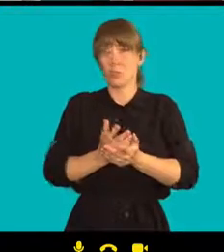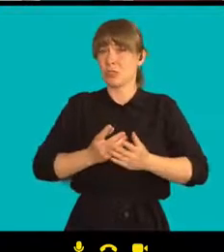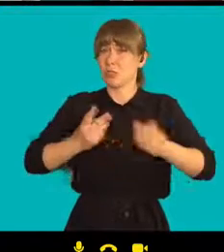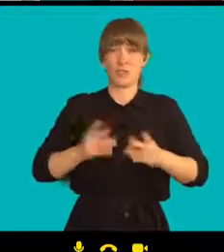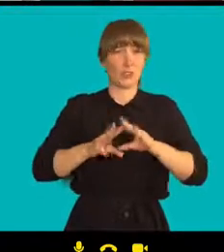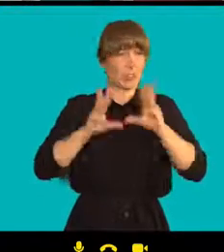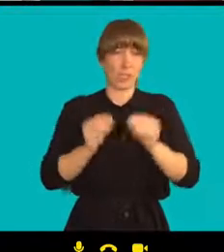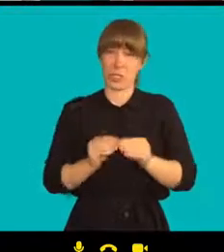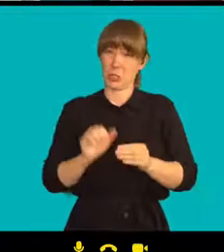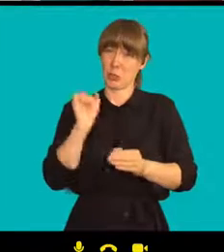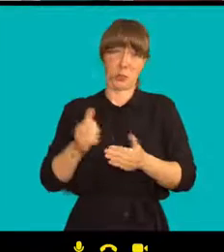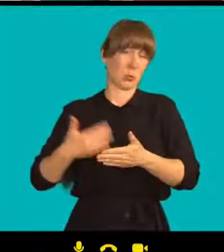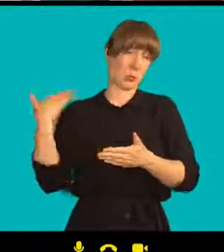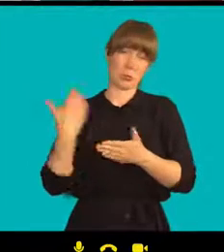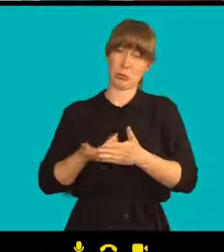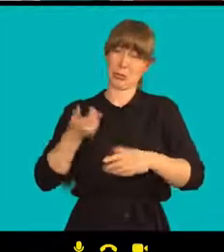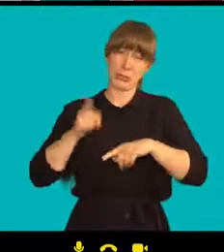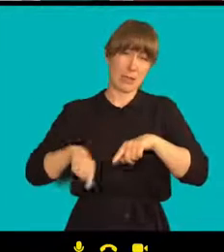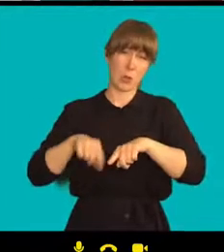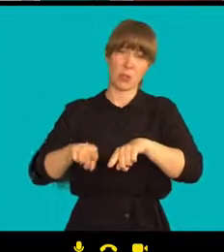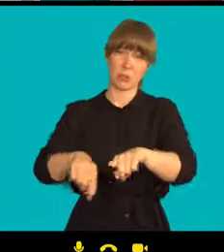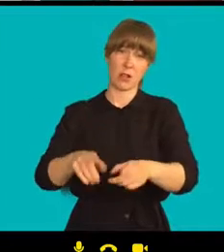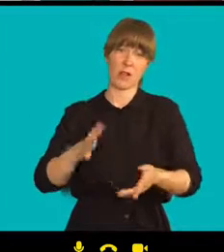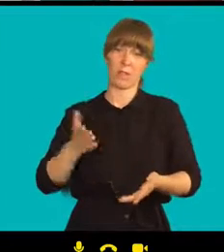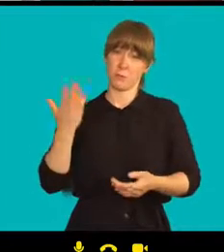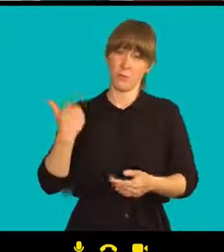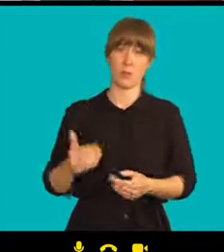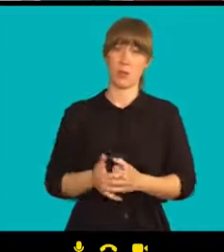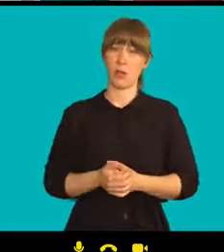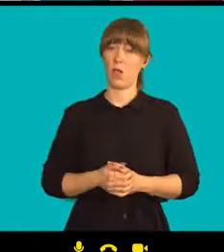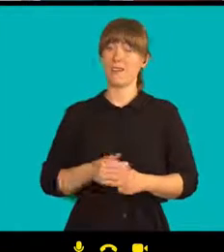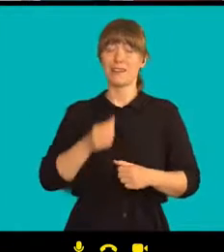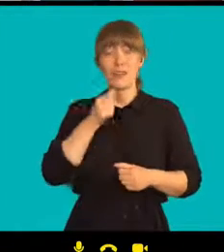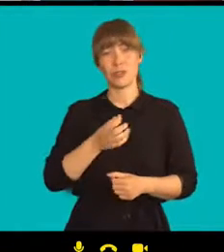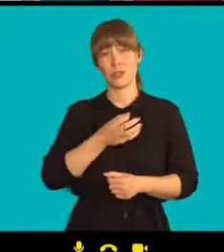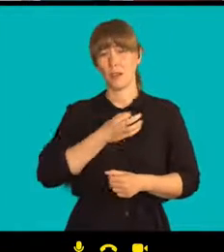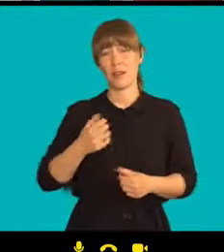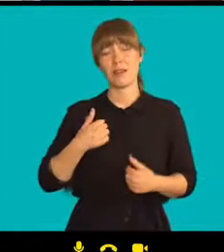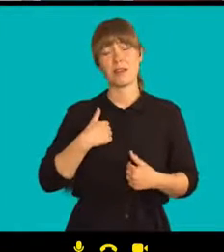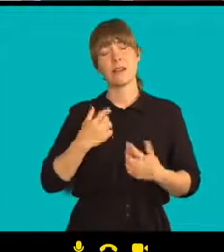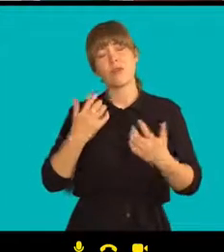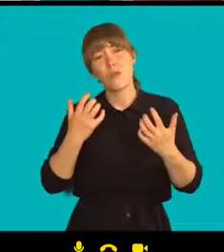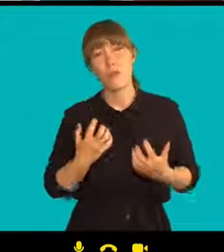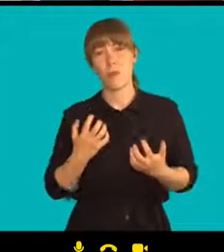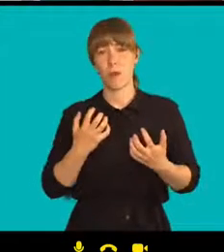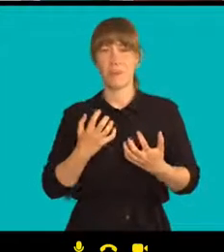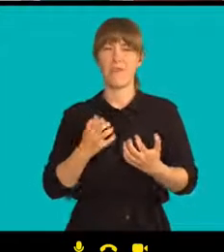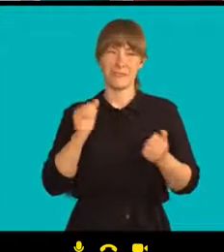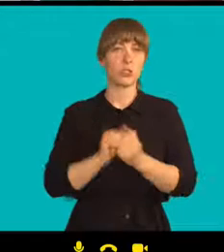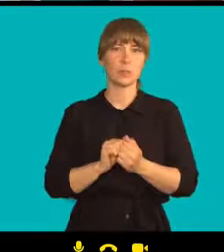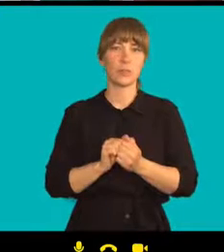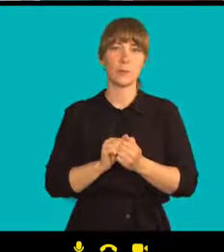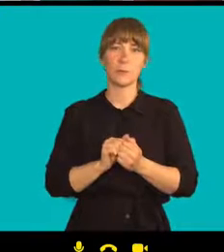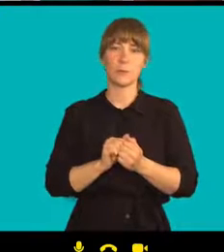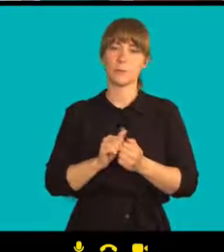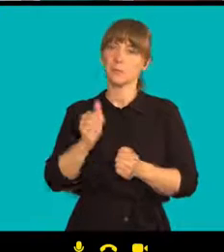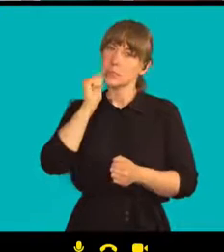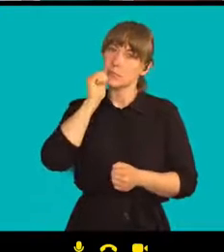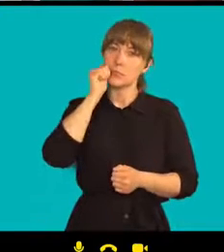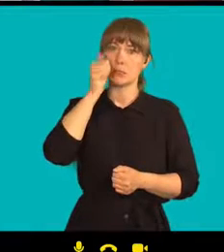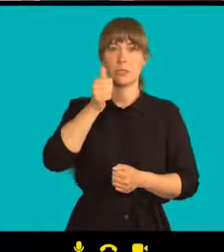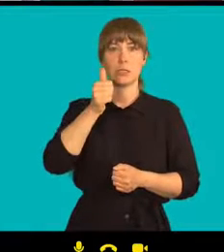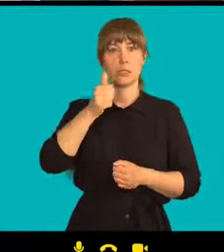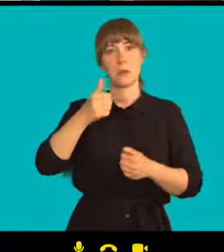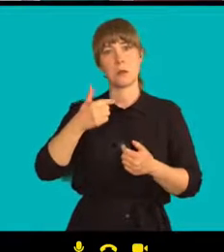A každý den doufám, a jsem si jistý, že zítra